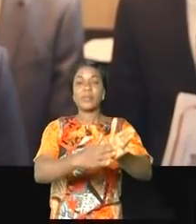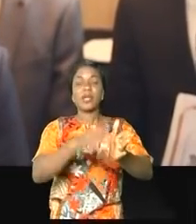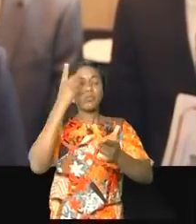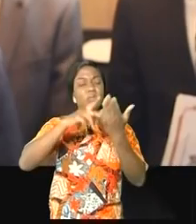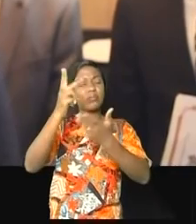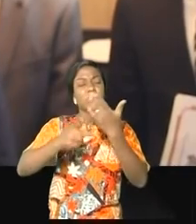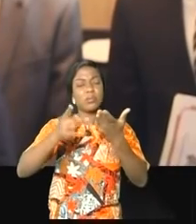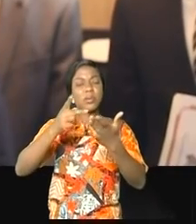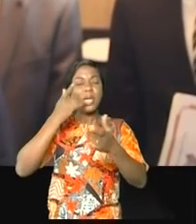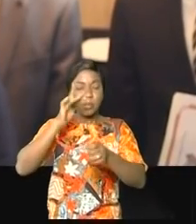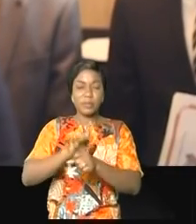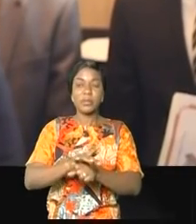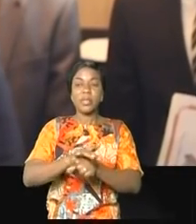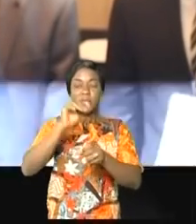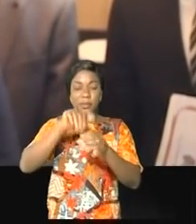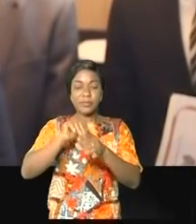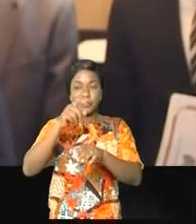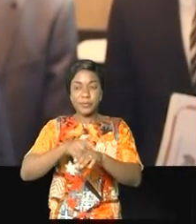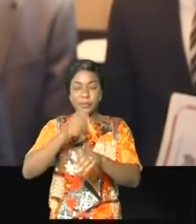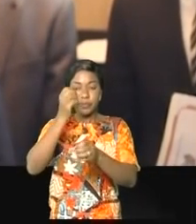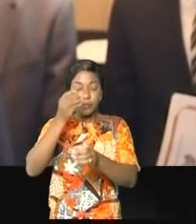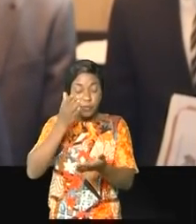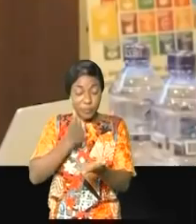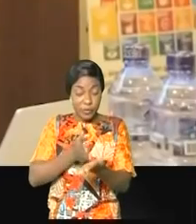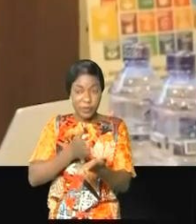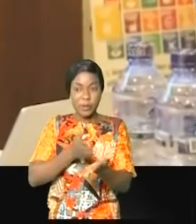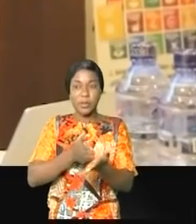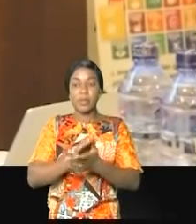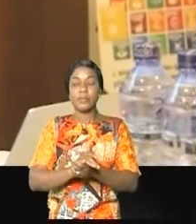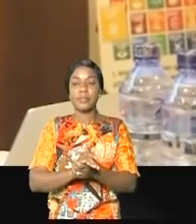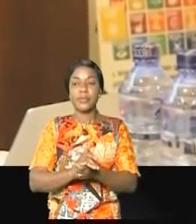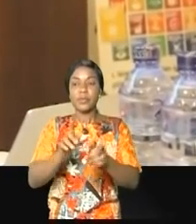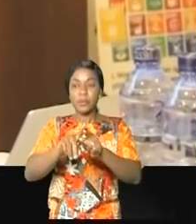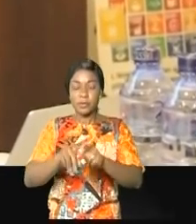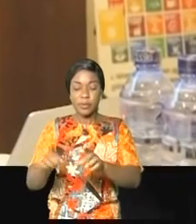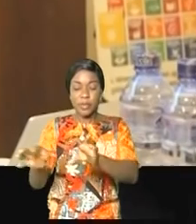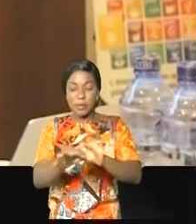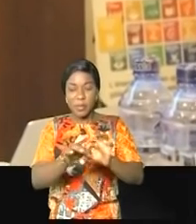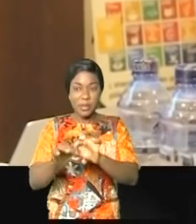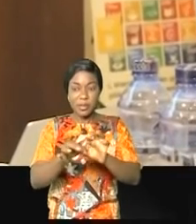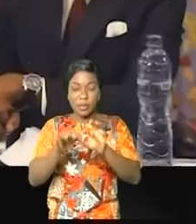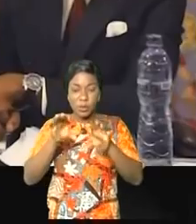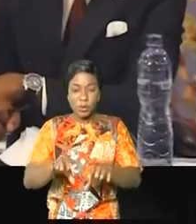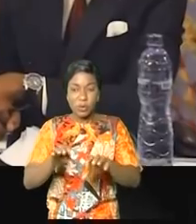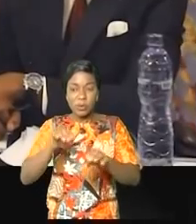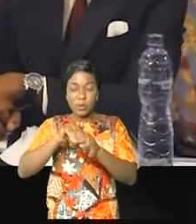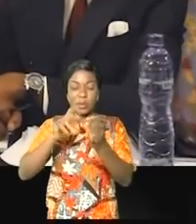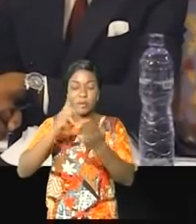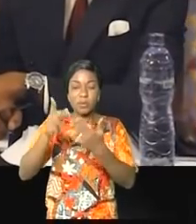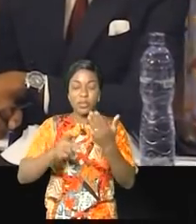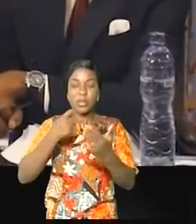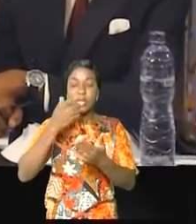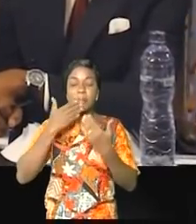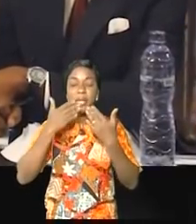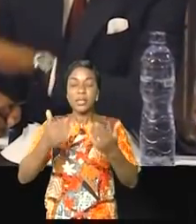projets puissent se réaliser dans le temps tel que prévu dans l'accord de développement. Wafi, le partenaire de la RDC à ce projet, remercie les